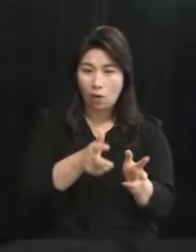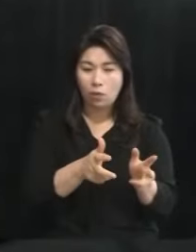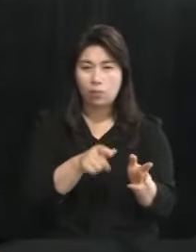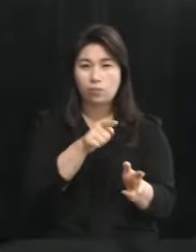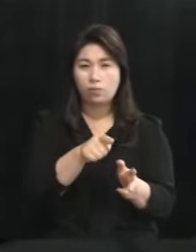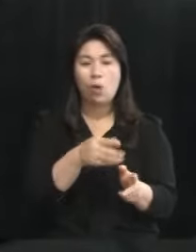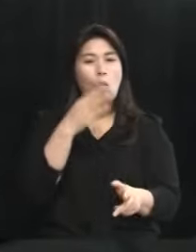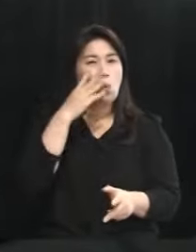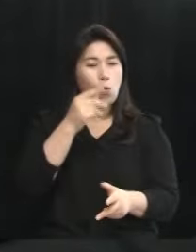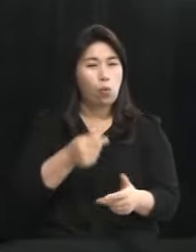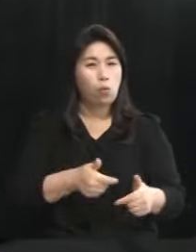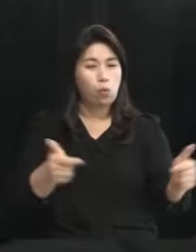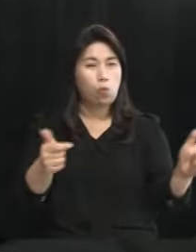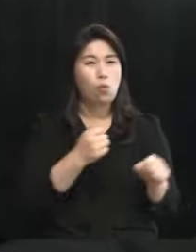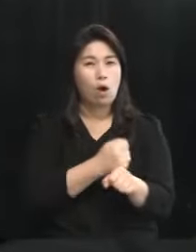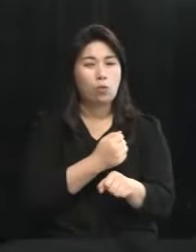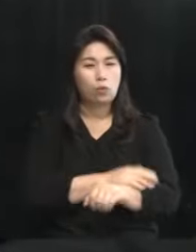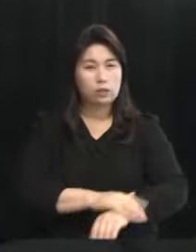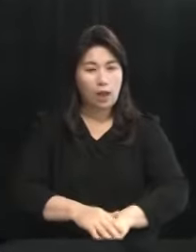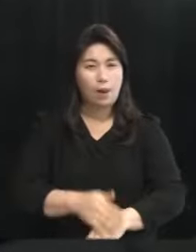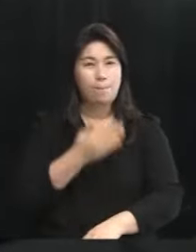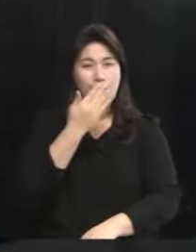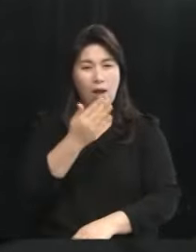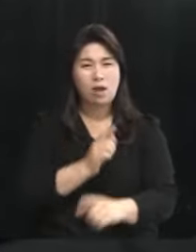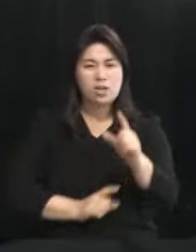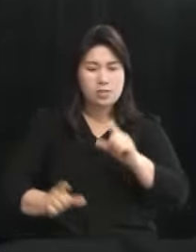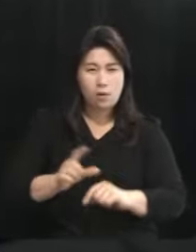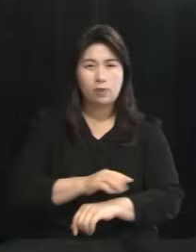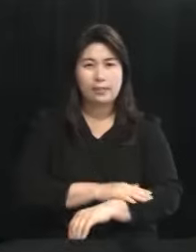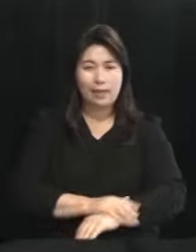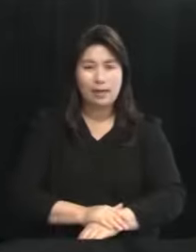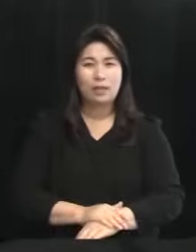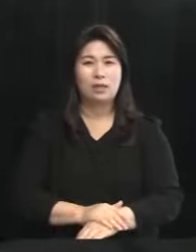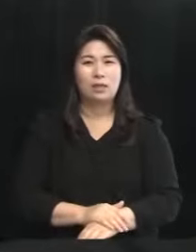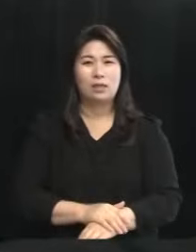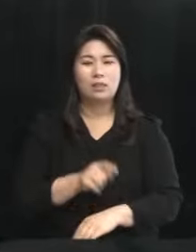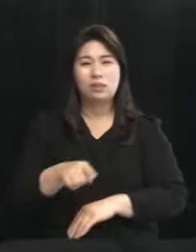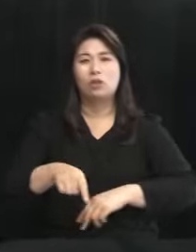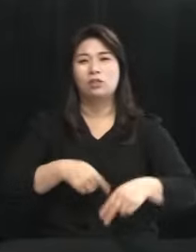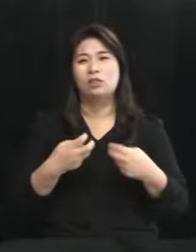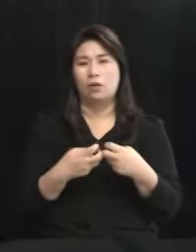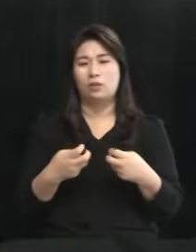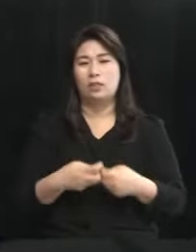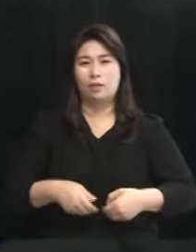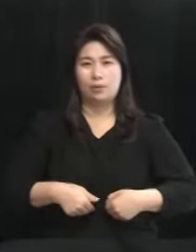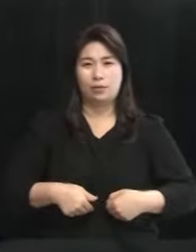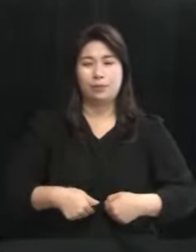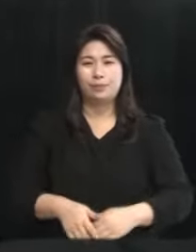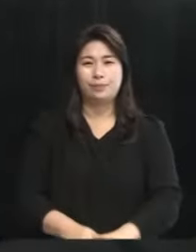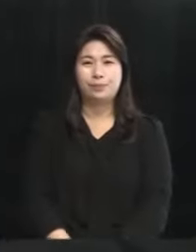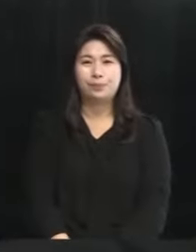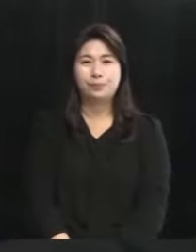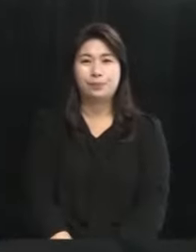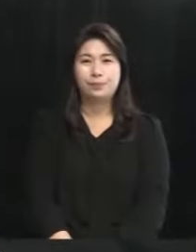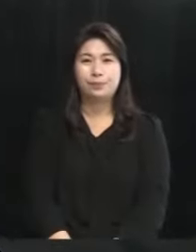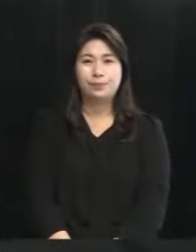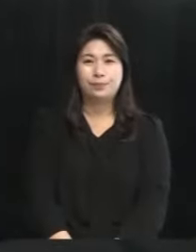부분들을 활성화시키고 잘할 수 있는 걸 더 잘할 수 있게 하는 그런 정책이 필요하다고 생각합니다